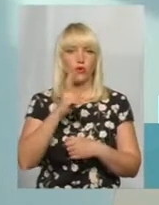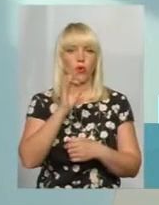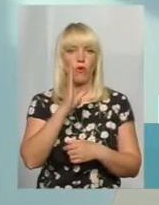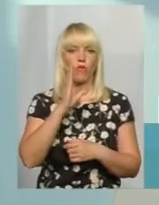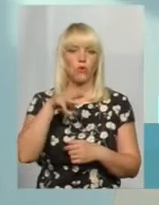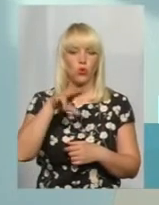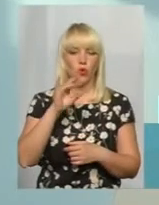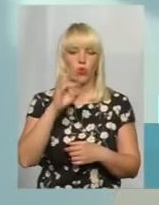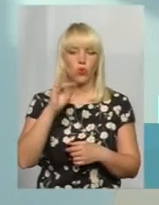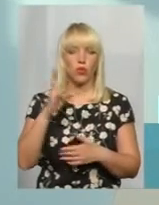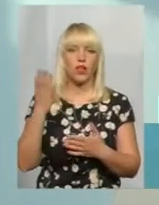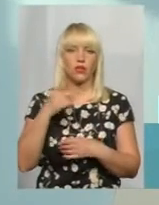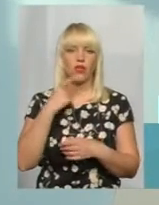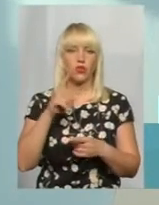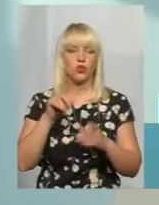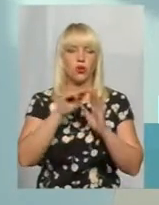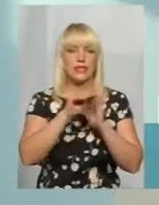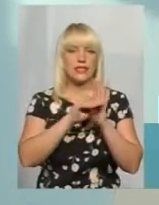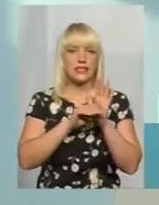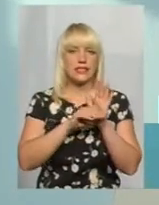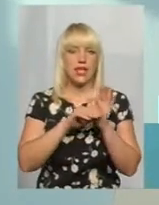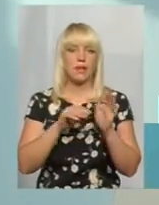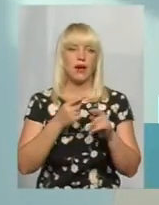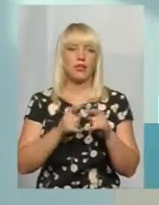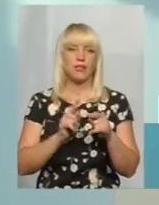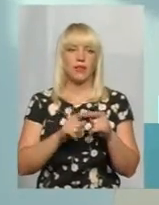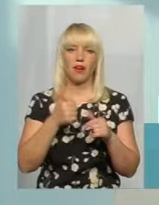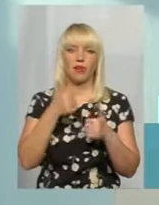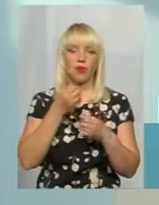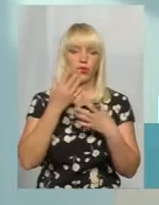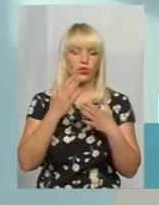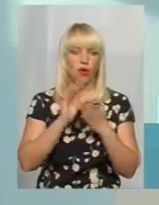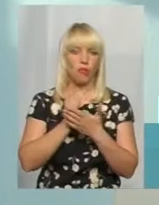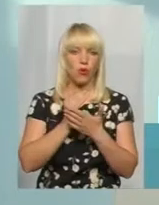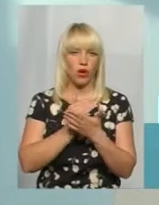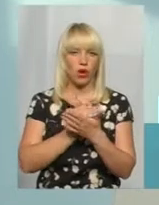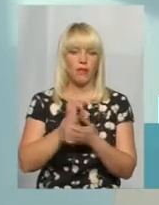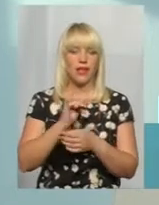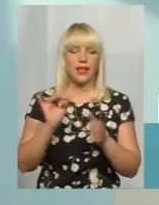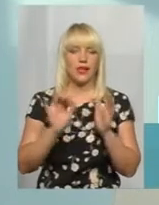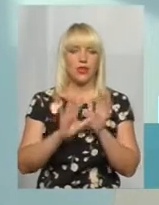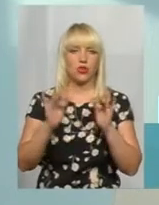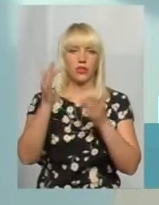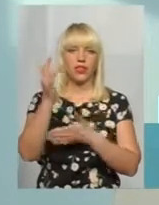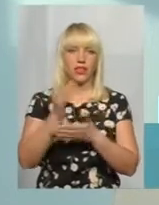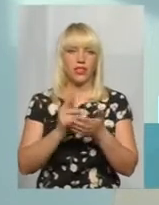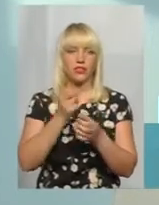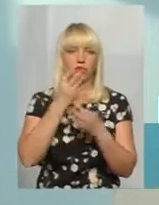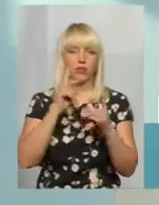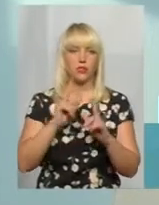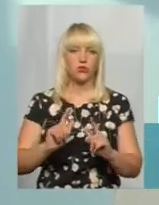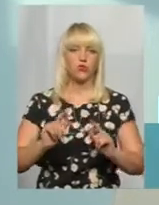система реабурсації інсулінів – це дуже хороша програма, і електронний реєстр добре шовели,